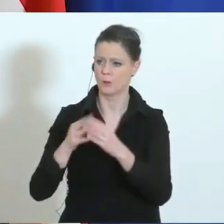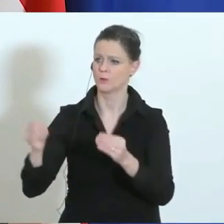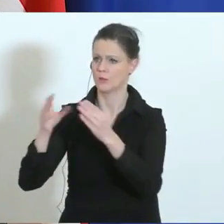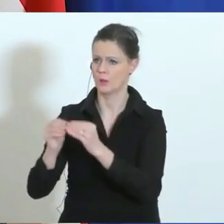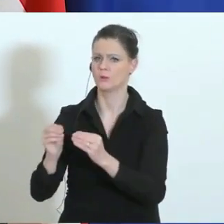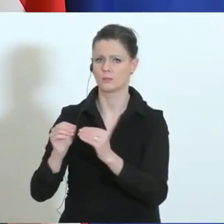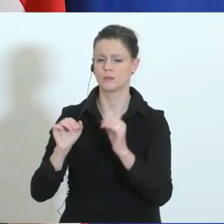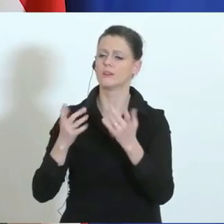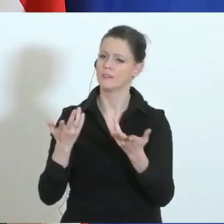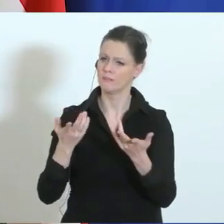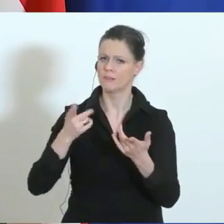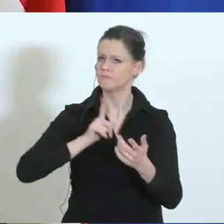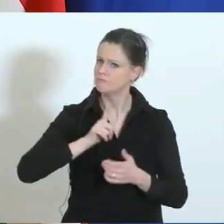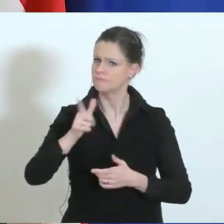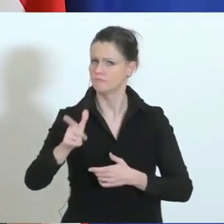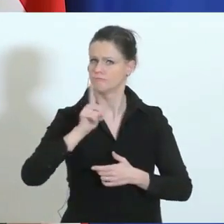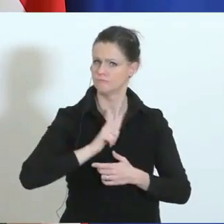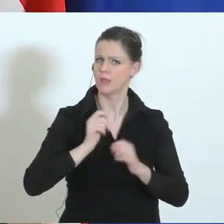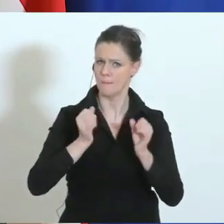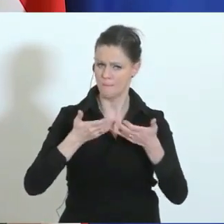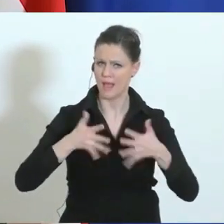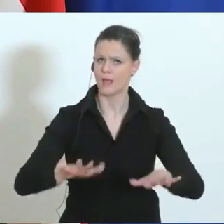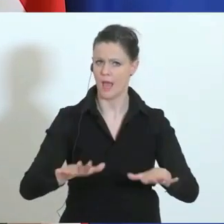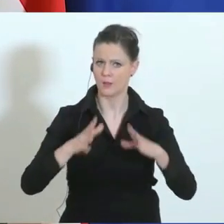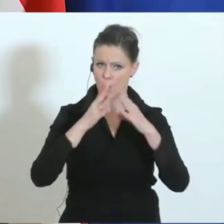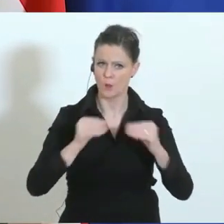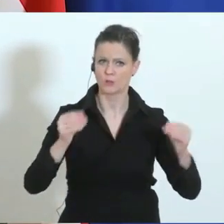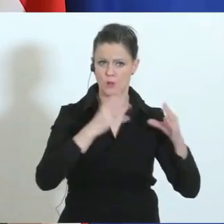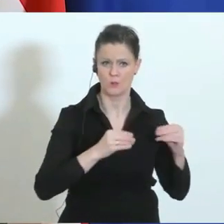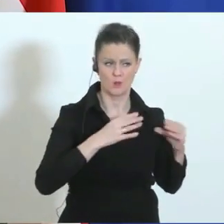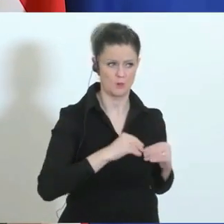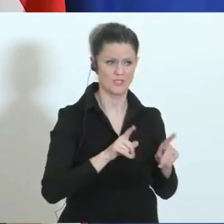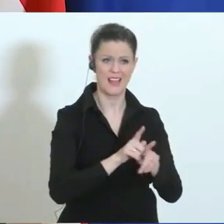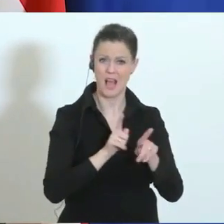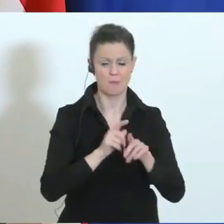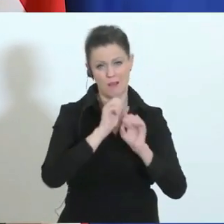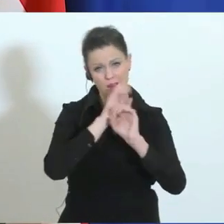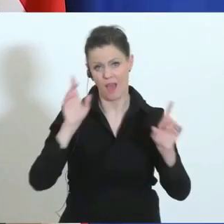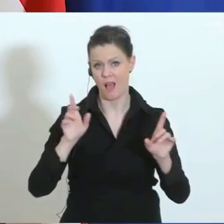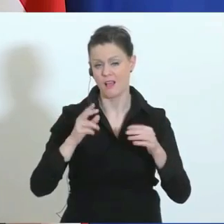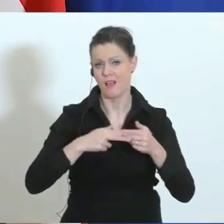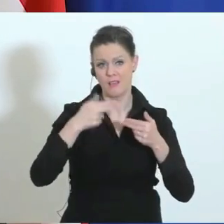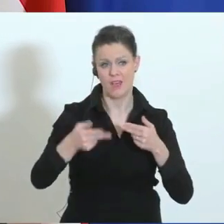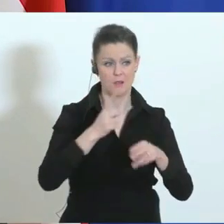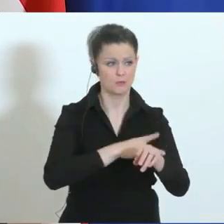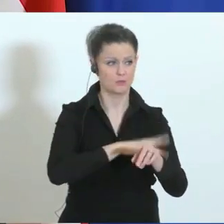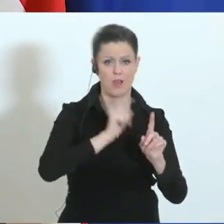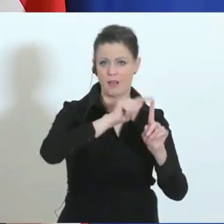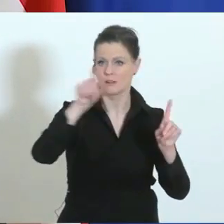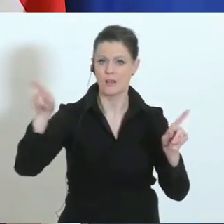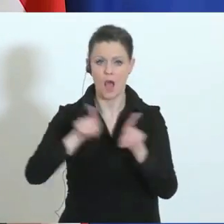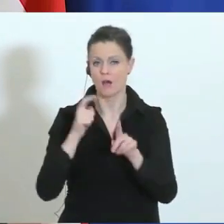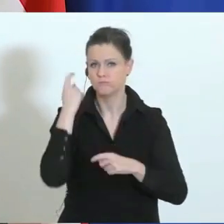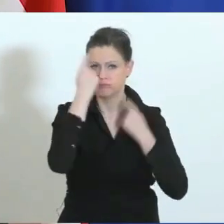Gleichzeitig wächst natürlich auch die Sorge in den Nachbarstaaten und daher treffen diese ebenso Vorsichtsmaßnahmen, wie wir sie